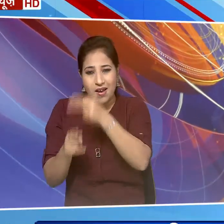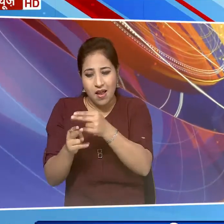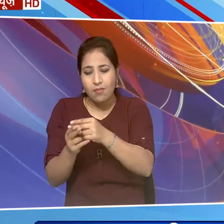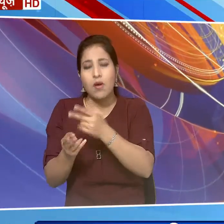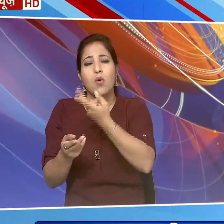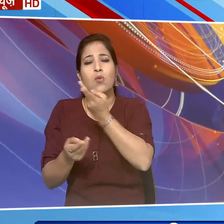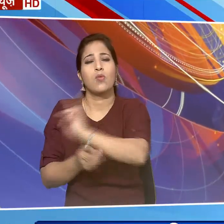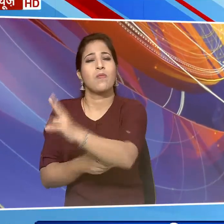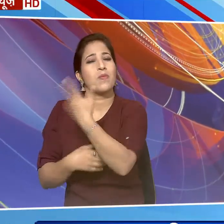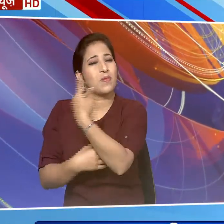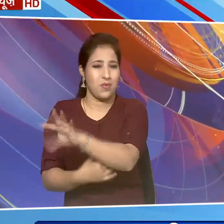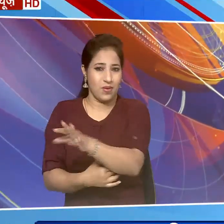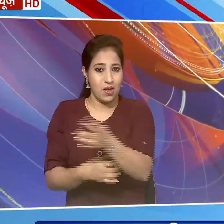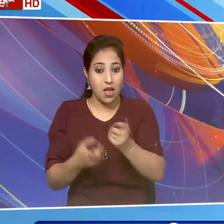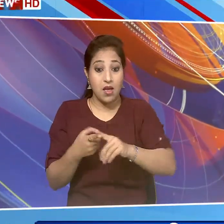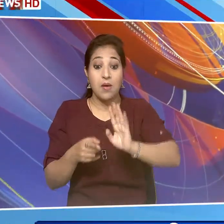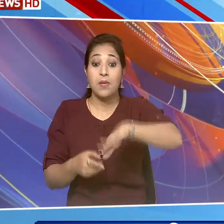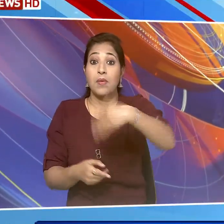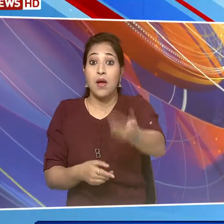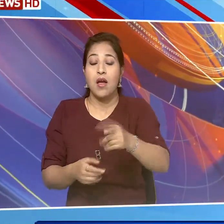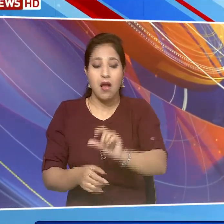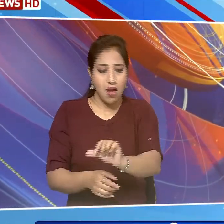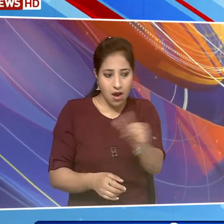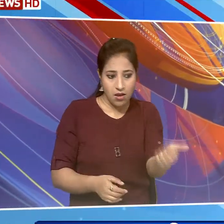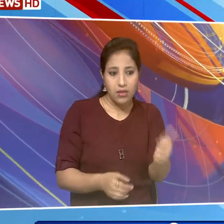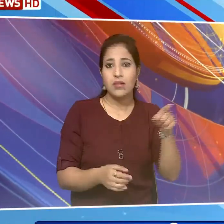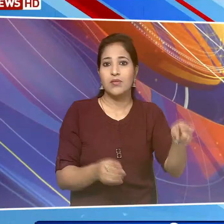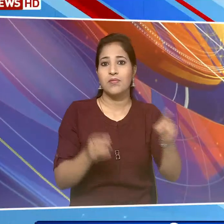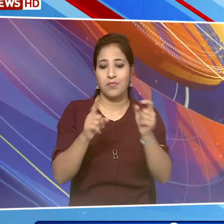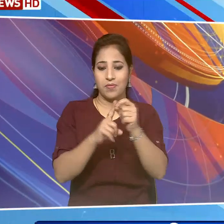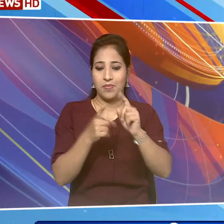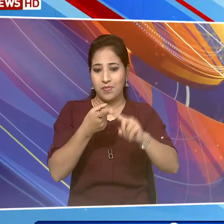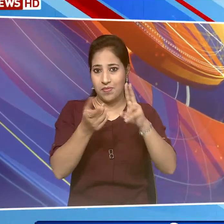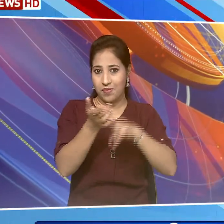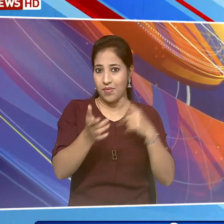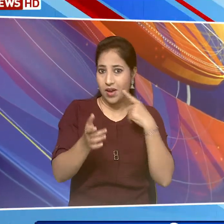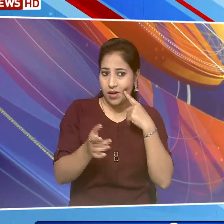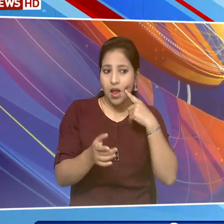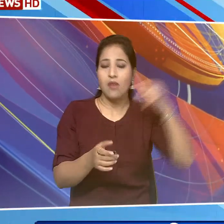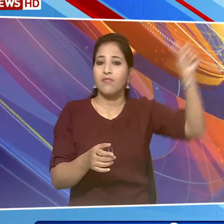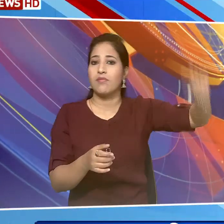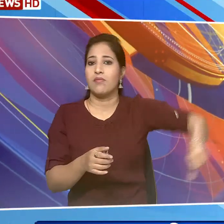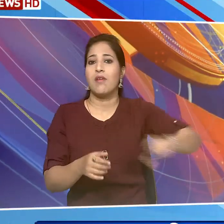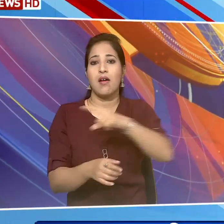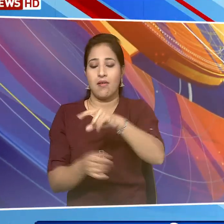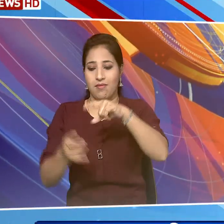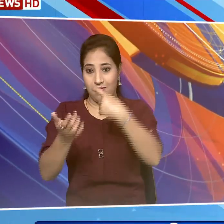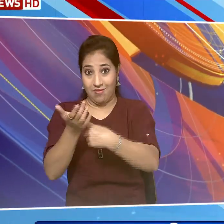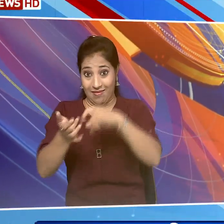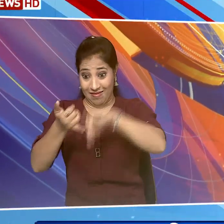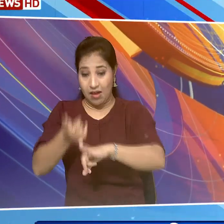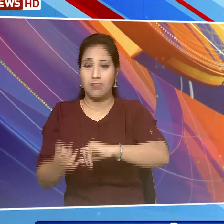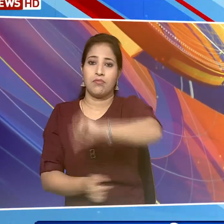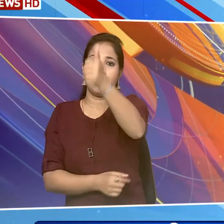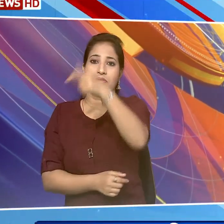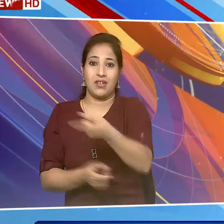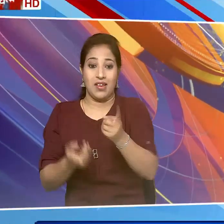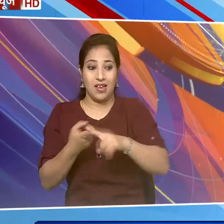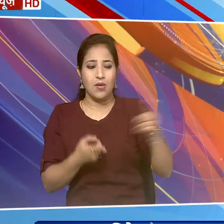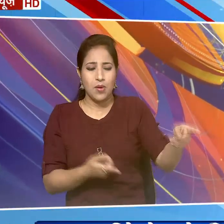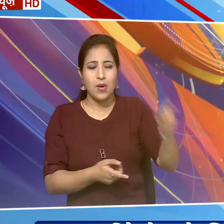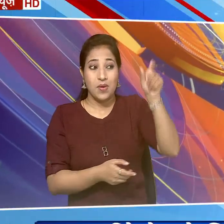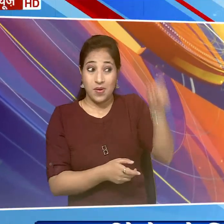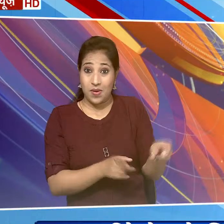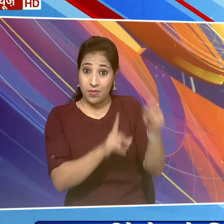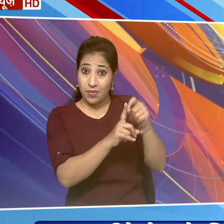लेने के बाद एक अन्य उम्मीदवार पैनी मौर्डांट को पराजित किया पैनी नियूनोतम सांसलों